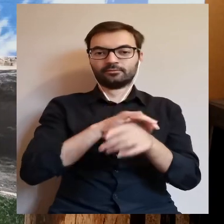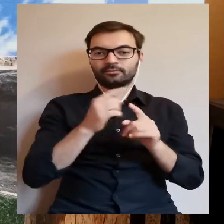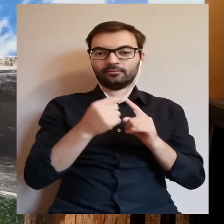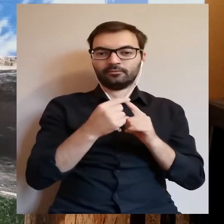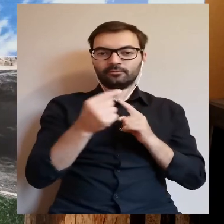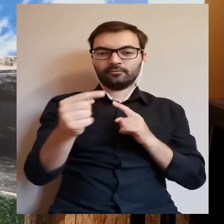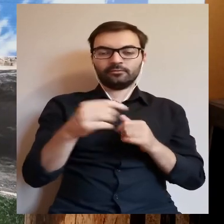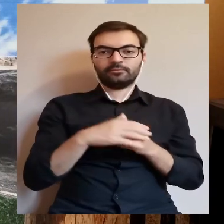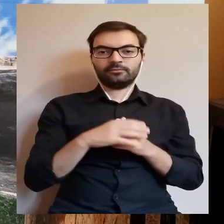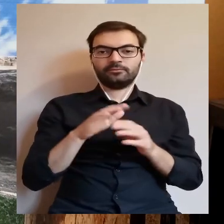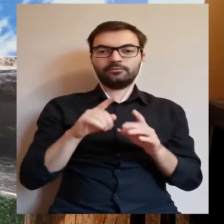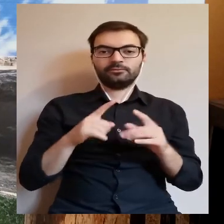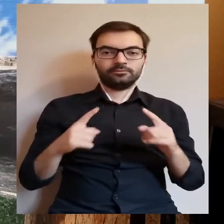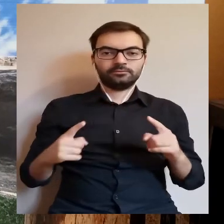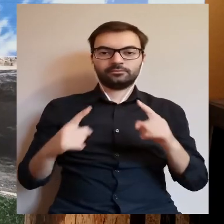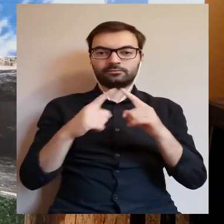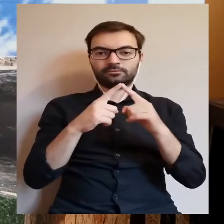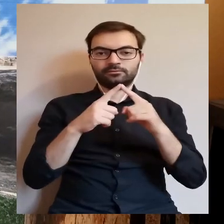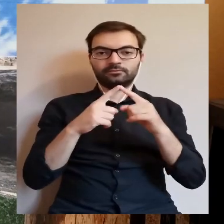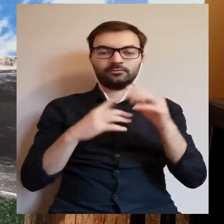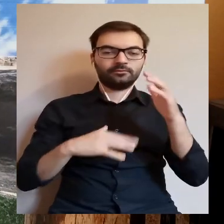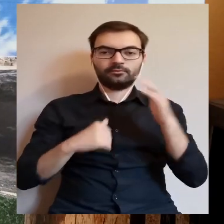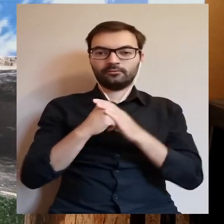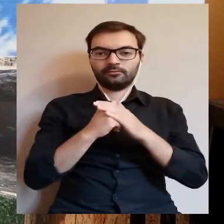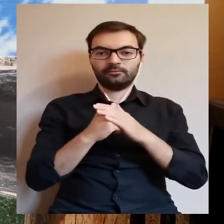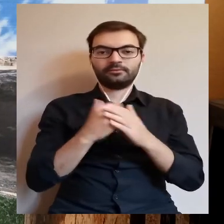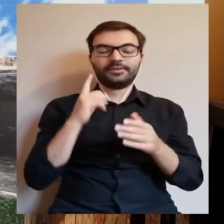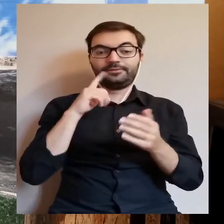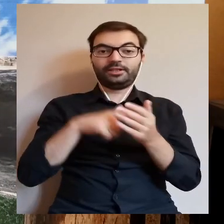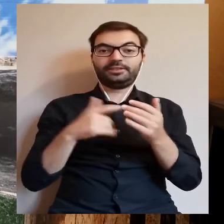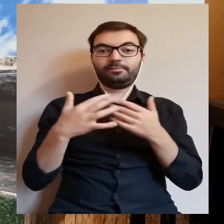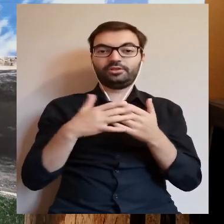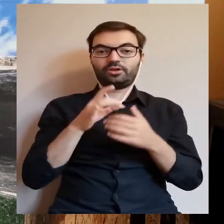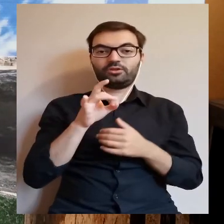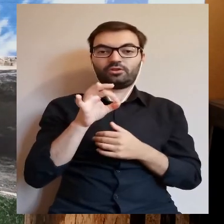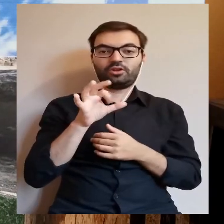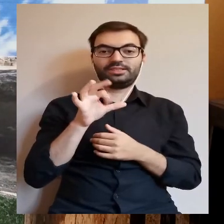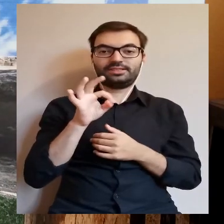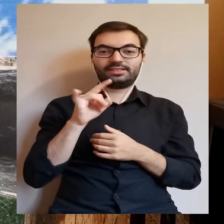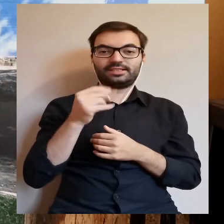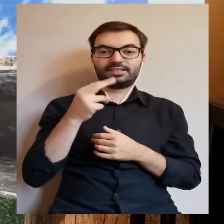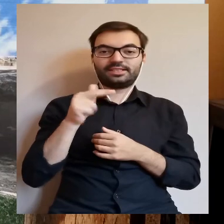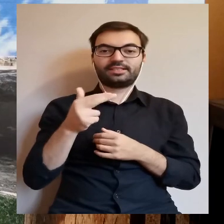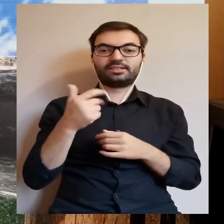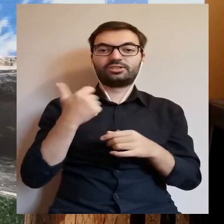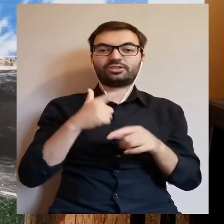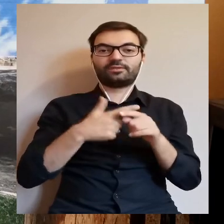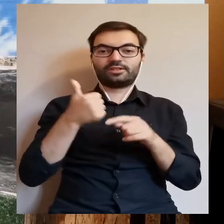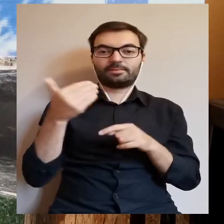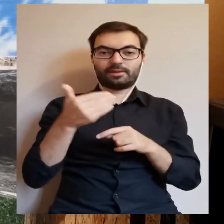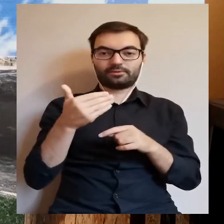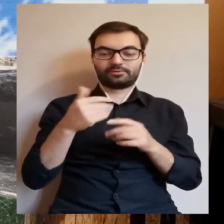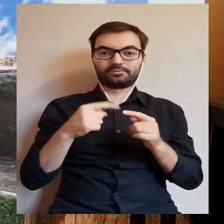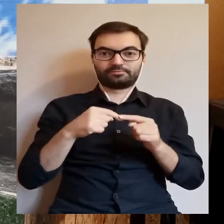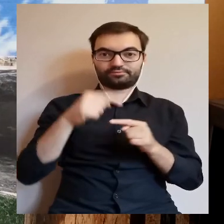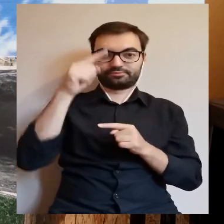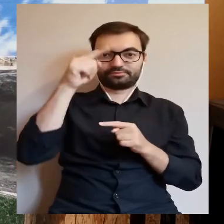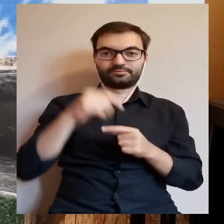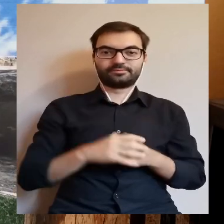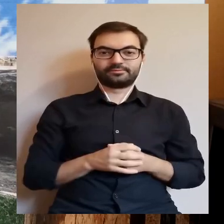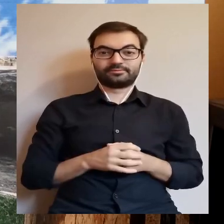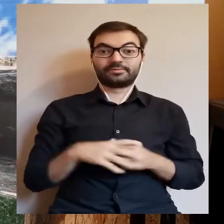kilometrów, a najwyższą wysokość osiąga właśnie w okolicach Gostynina, 121 metrów nad poziomem morza.